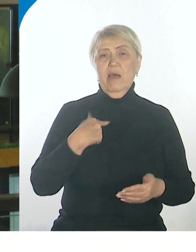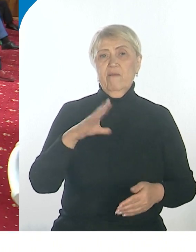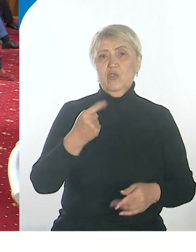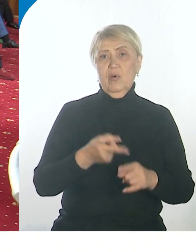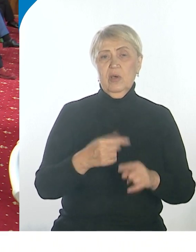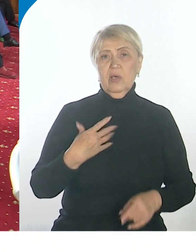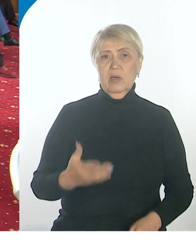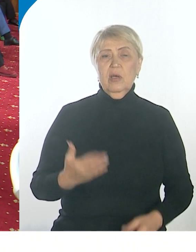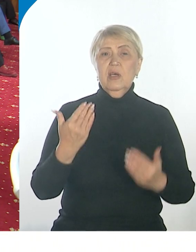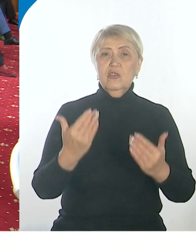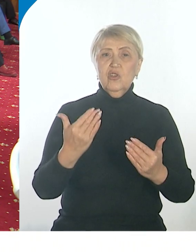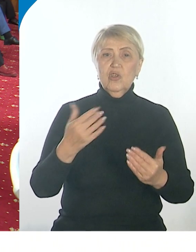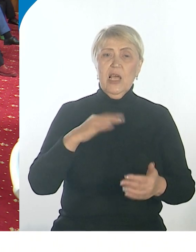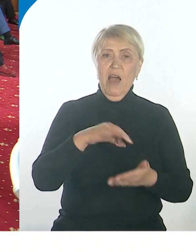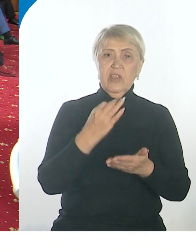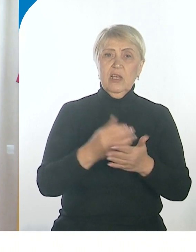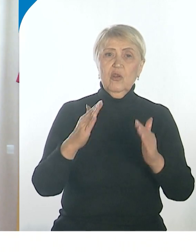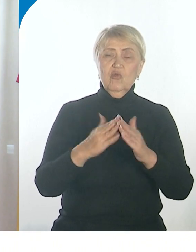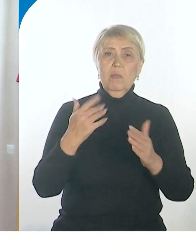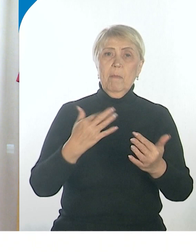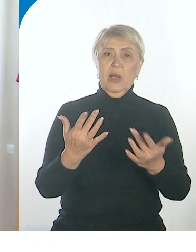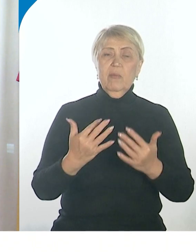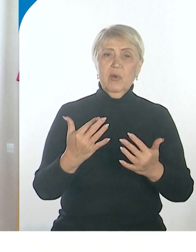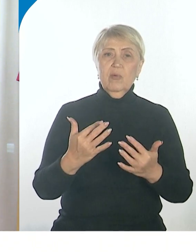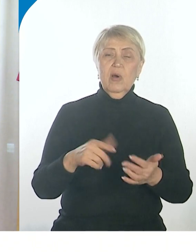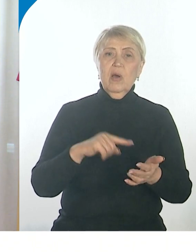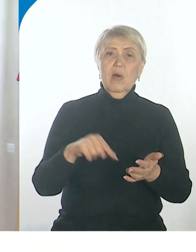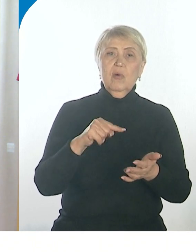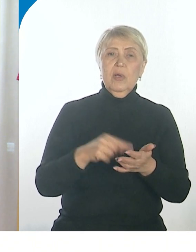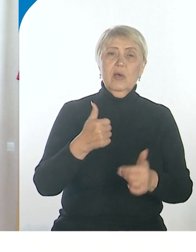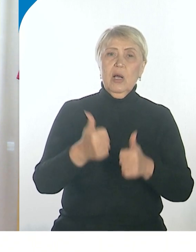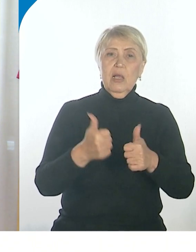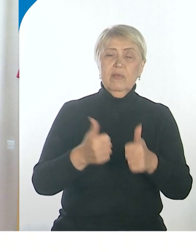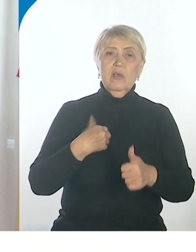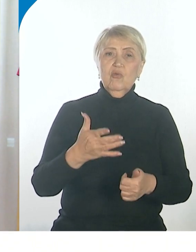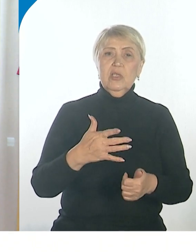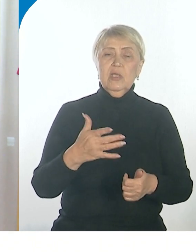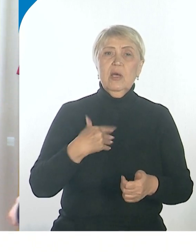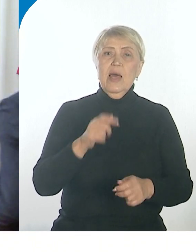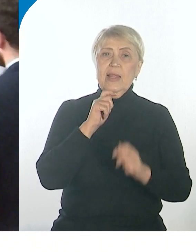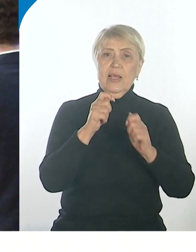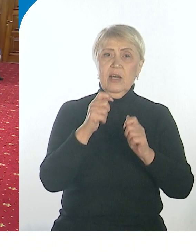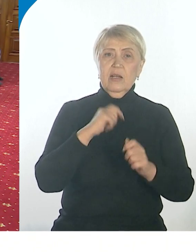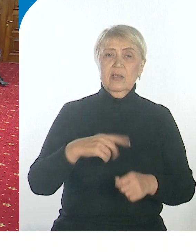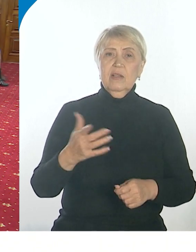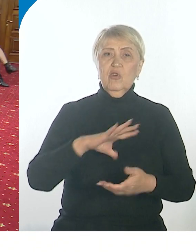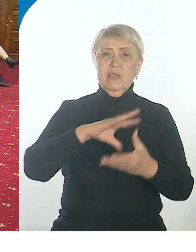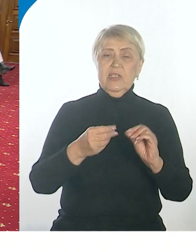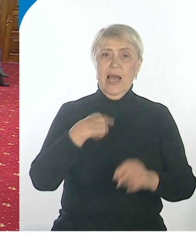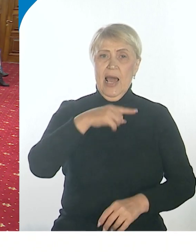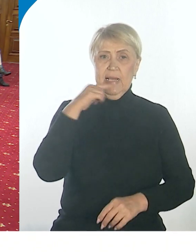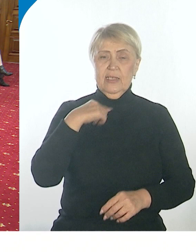обсуждаем. Сегодня в официальном доме приемов губернатор Михаил Дегтярев наградил победителей краевого этапа всероссийского конкурса